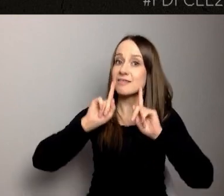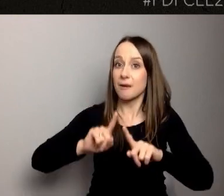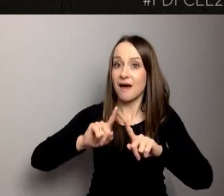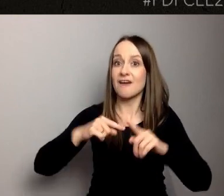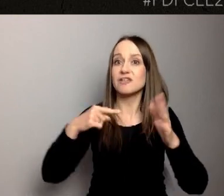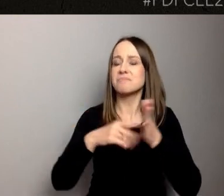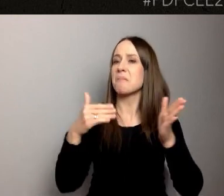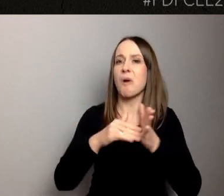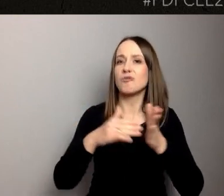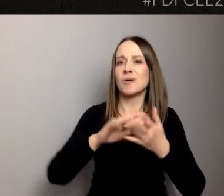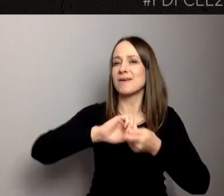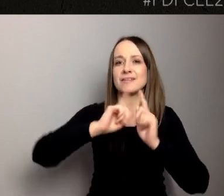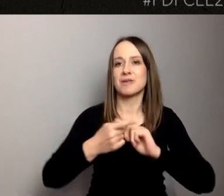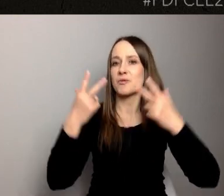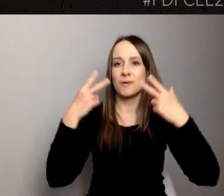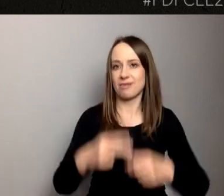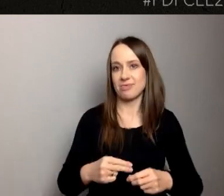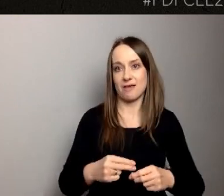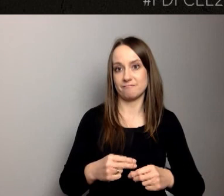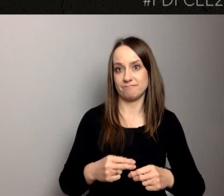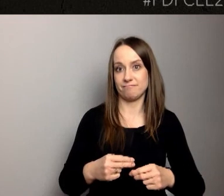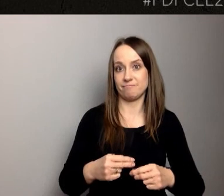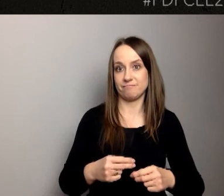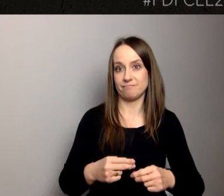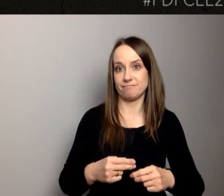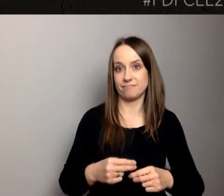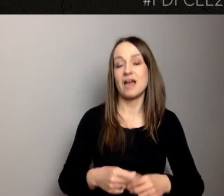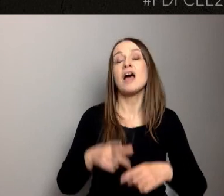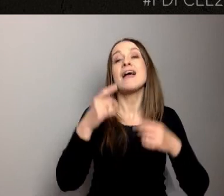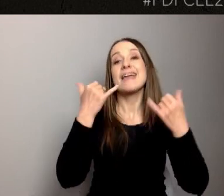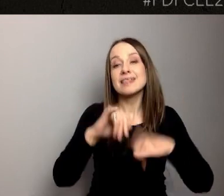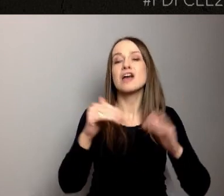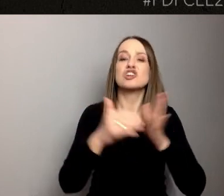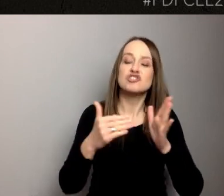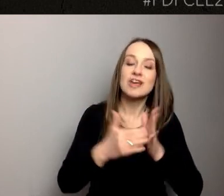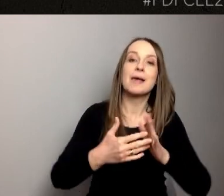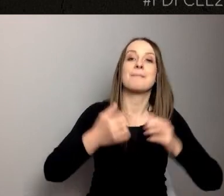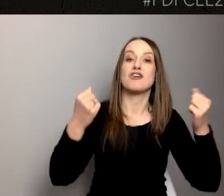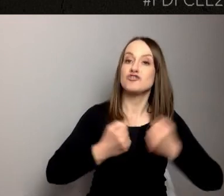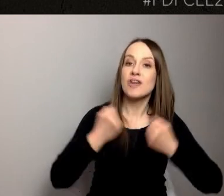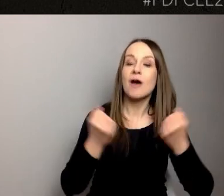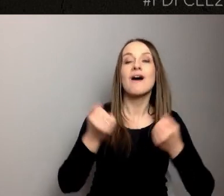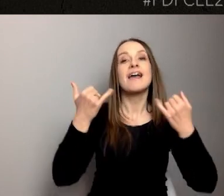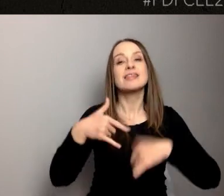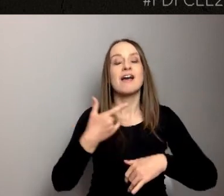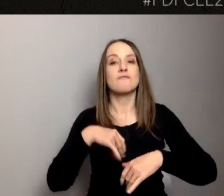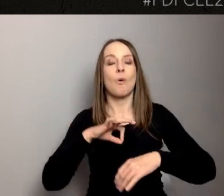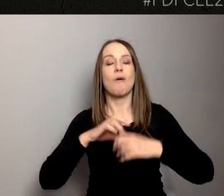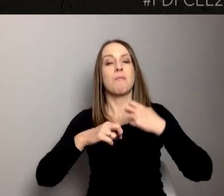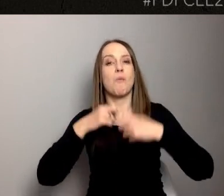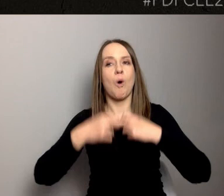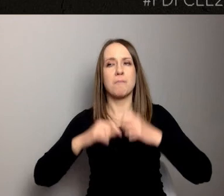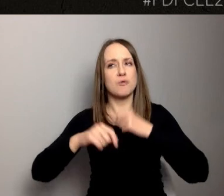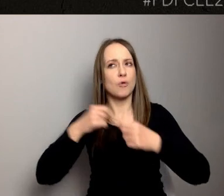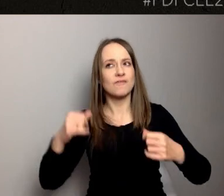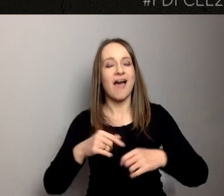To znaczy to, że w inny sposób muszą działać, w inny sposób muszą rozwiązać swoje problemy, to ich idee i cele po